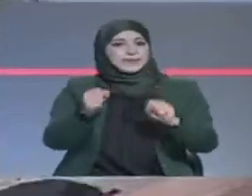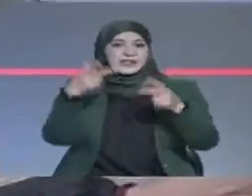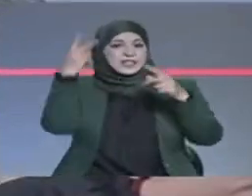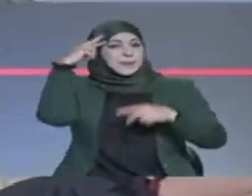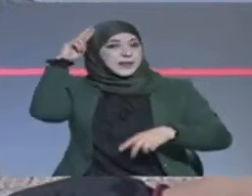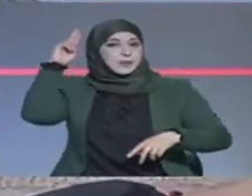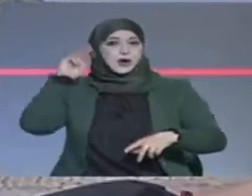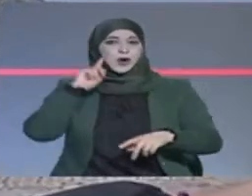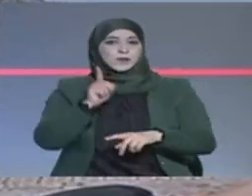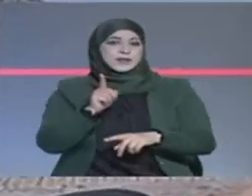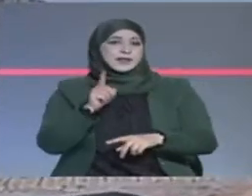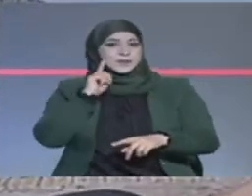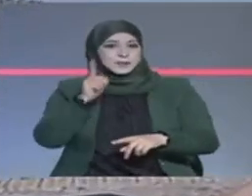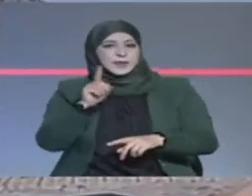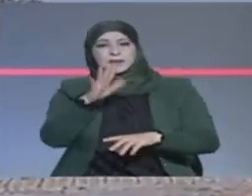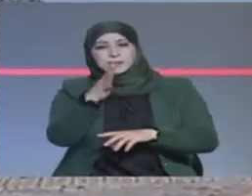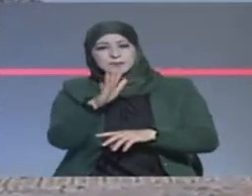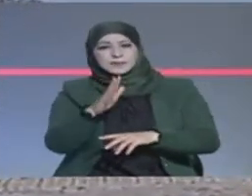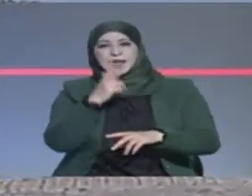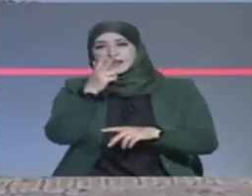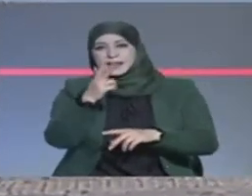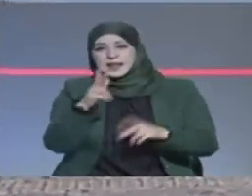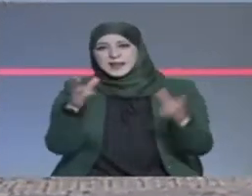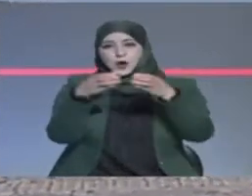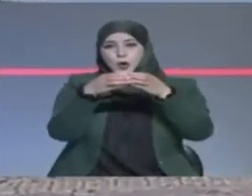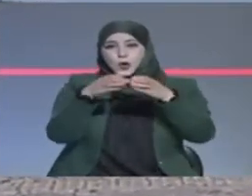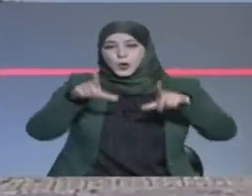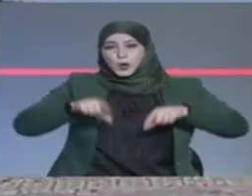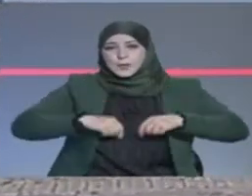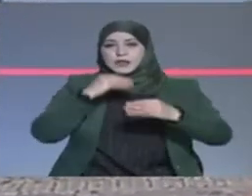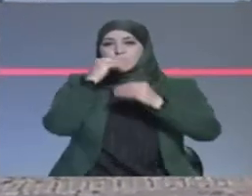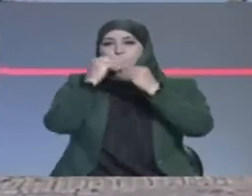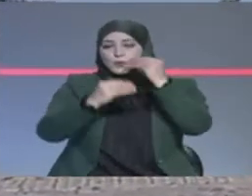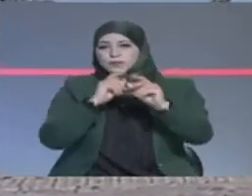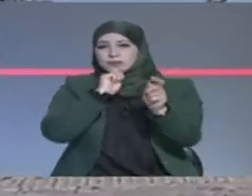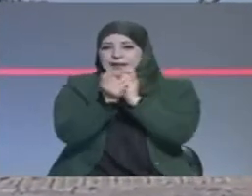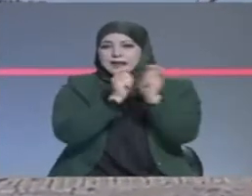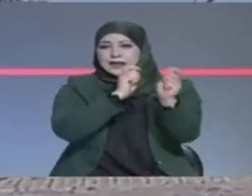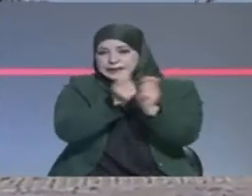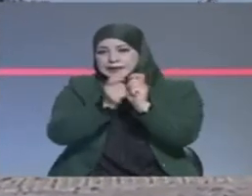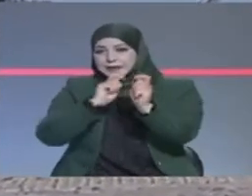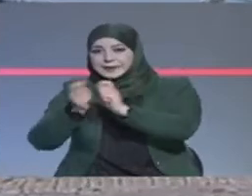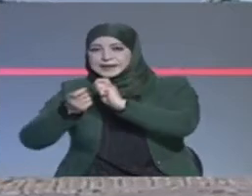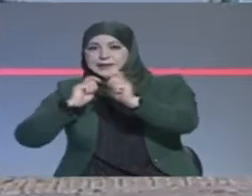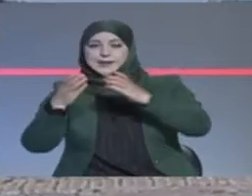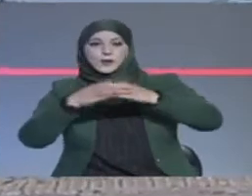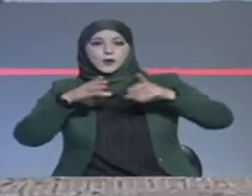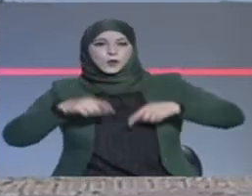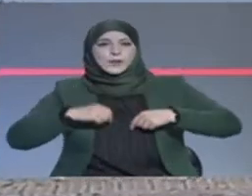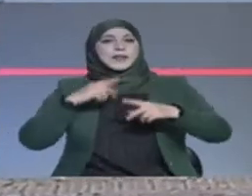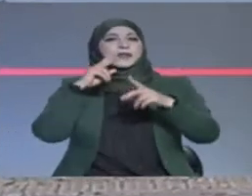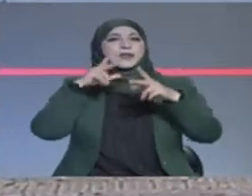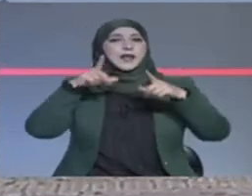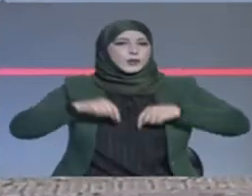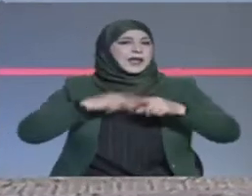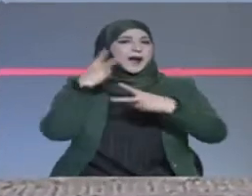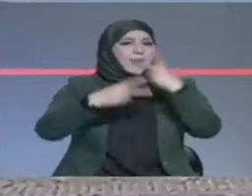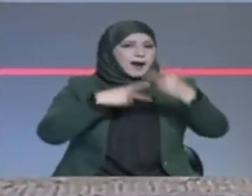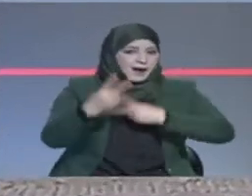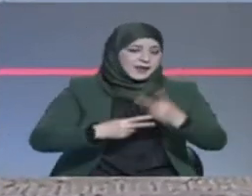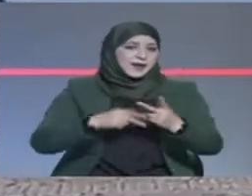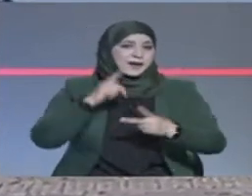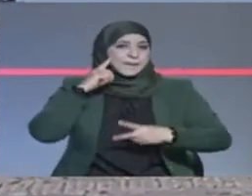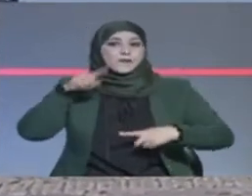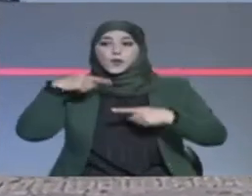المشروع مرت علينا تقريبا ثلاثة واربعة حكومات وتغيرت الوزارات تقريبا أربعة أو خمسة وزارات غيروا وكنا في كل مرة